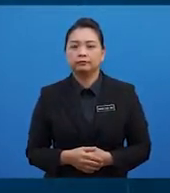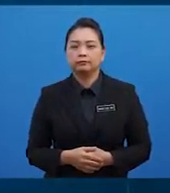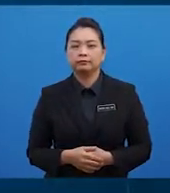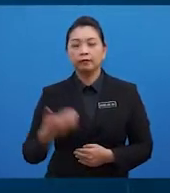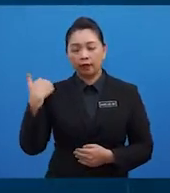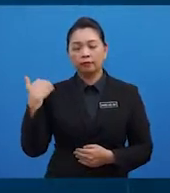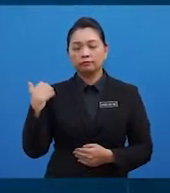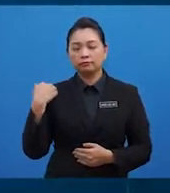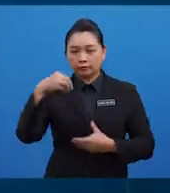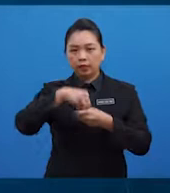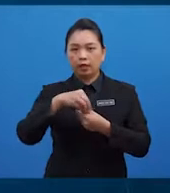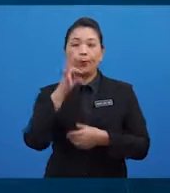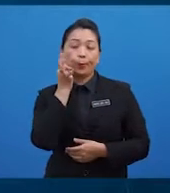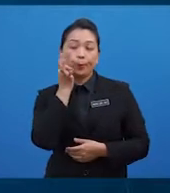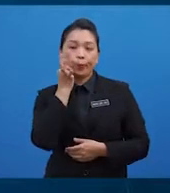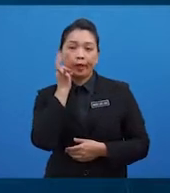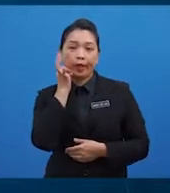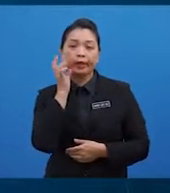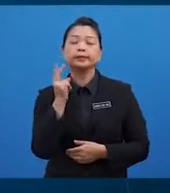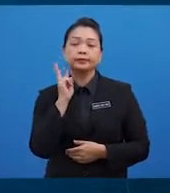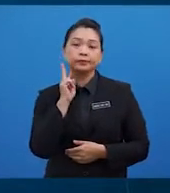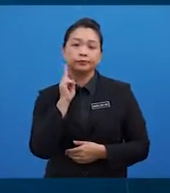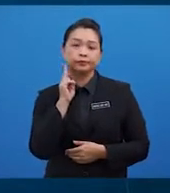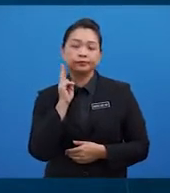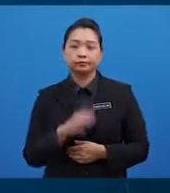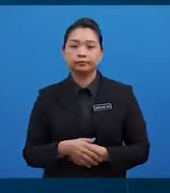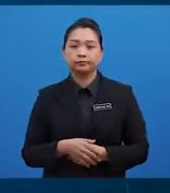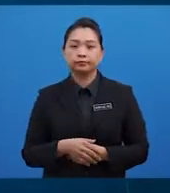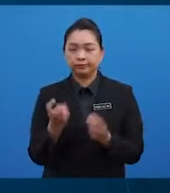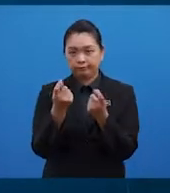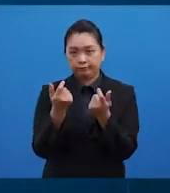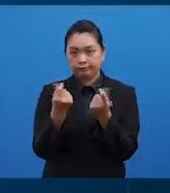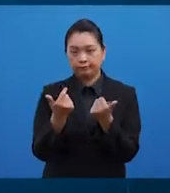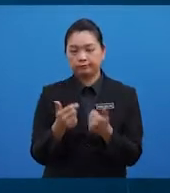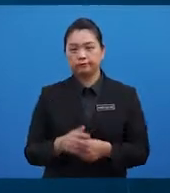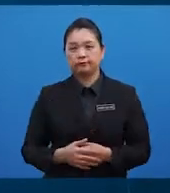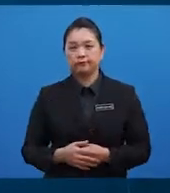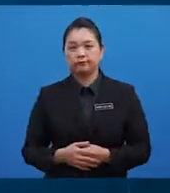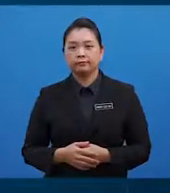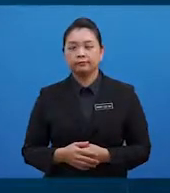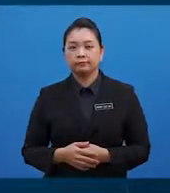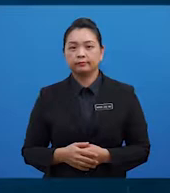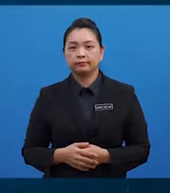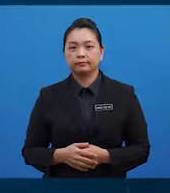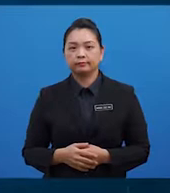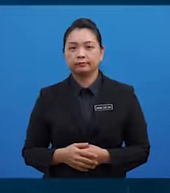dalam buah-buahan, sayur-sayuran, kekacang dan bijirin.